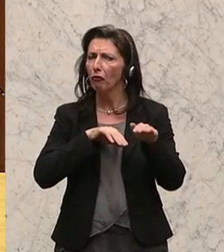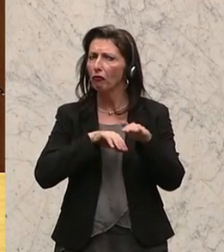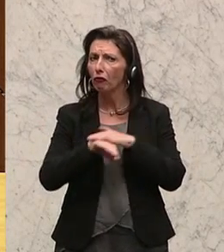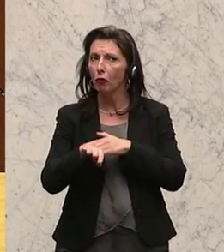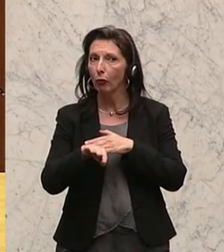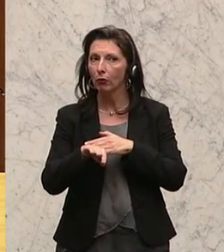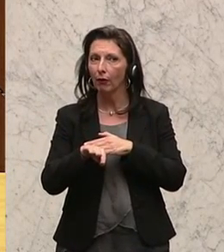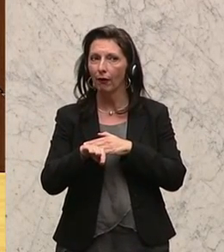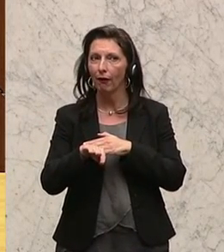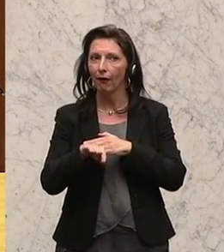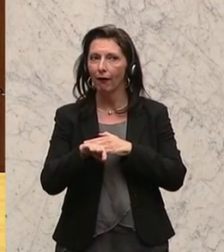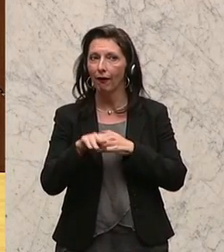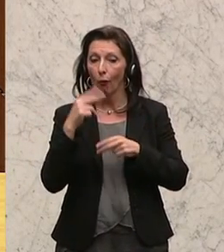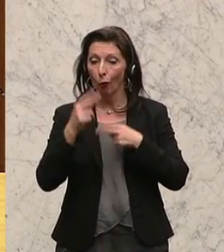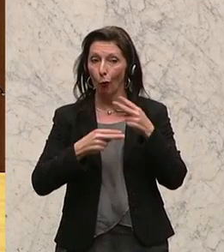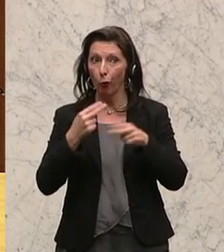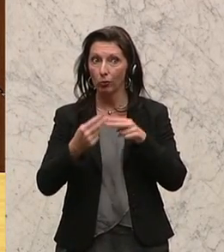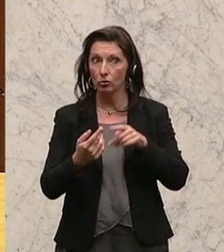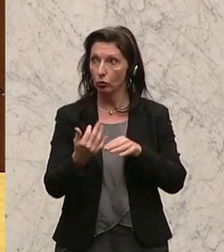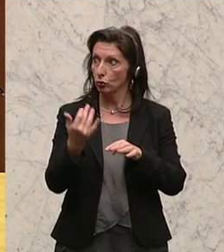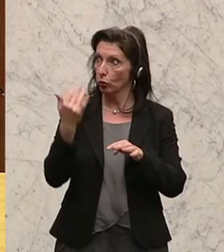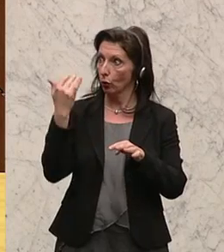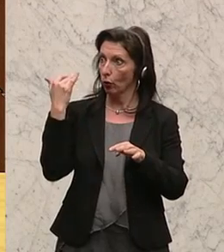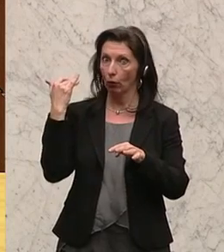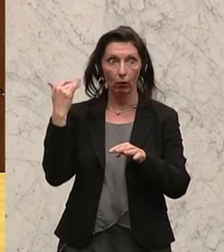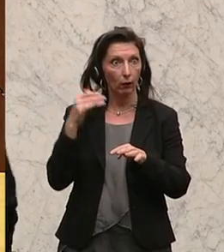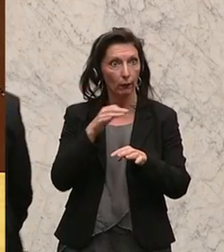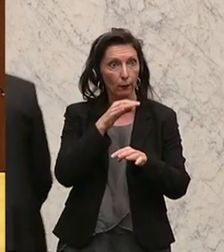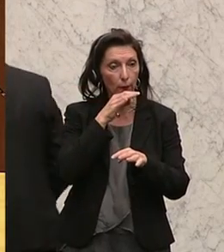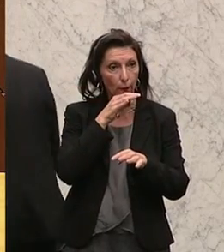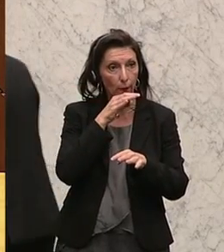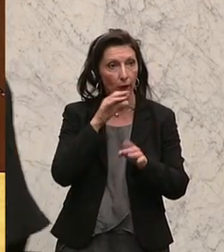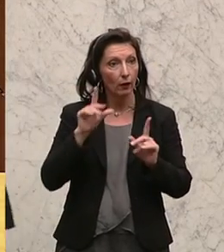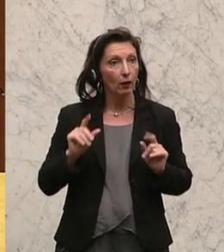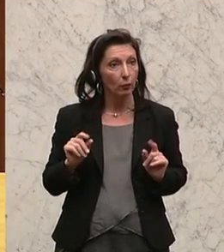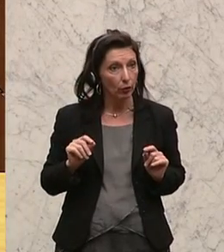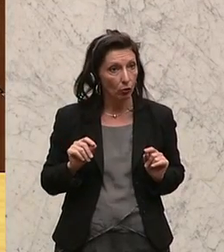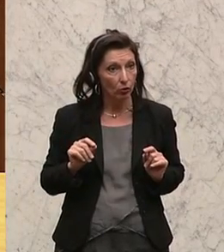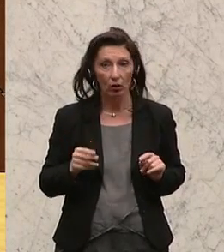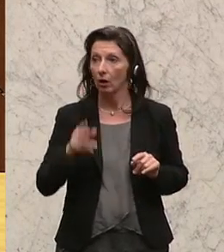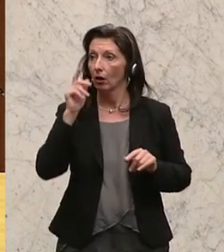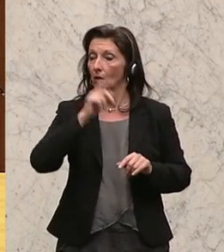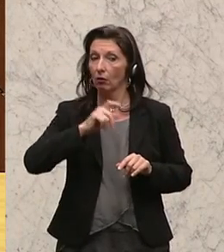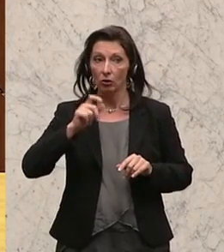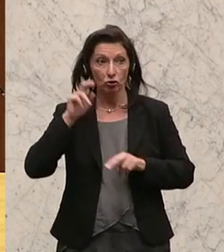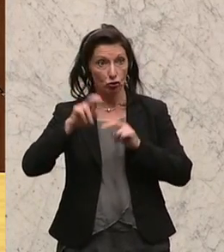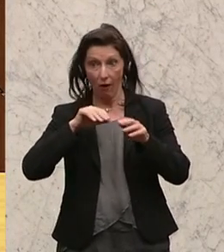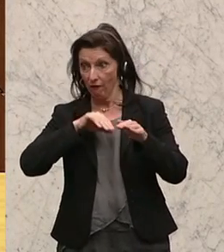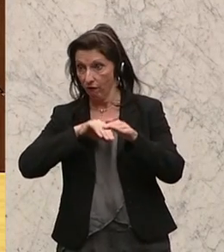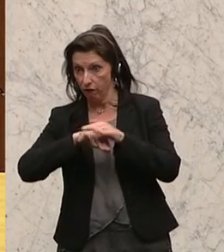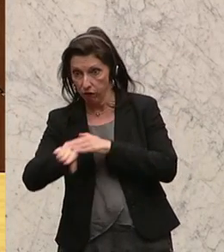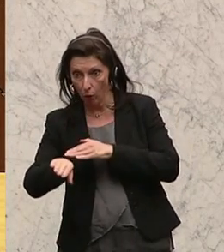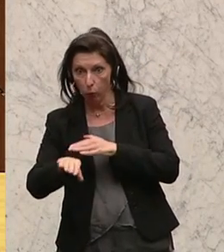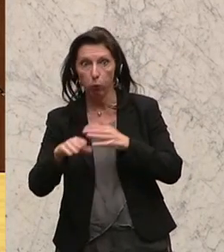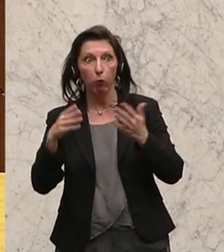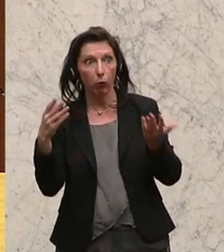zurückverfolgt werden können. Damit leistet man sozusagen jenen, die damals in die Steuerflucht gegangen sind, Vorschub